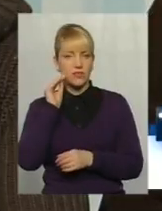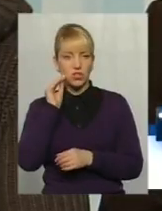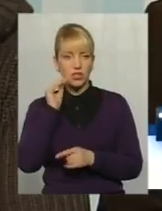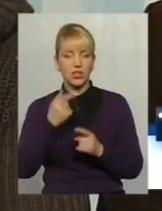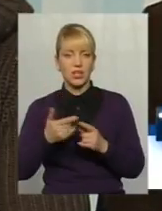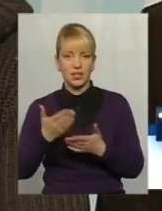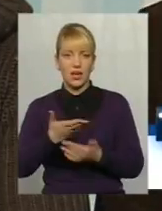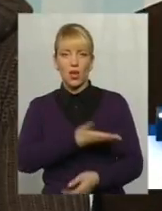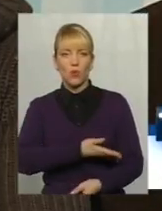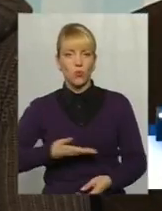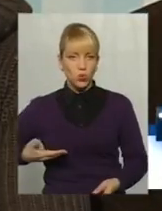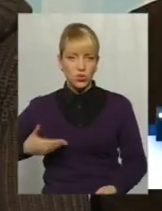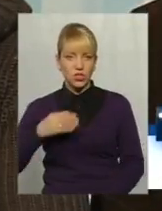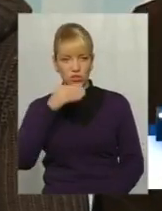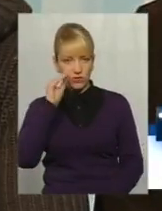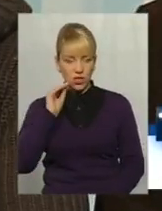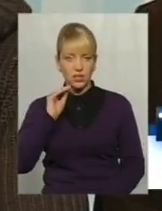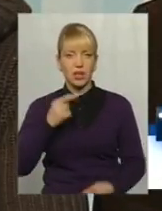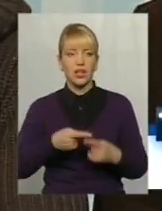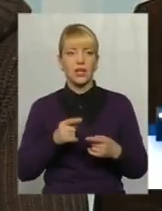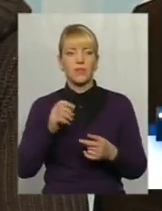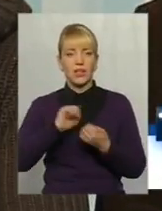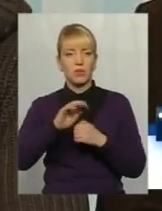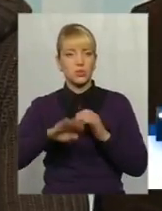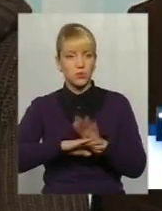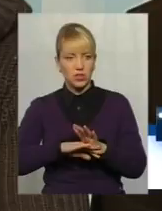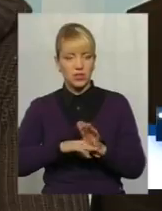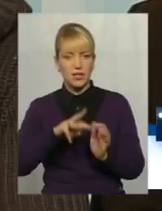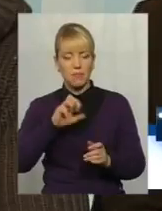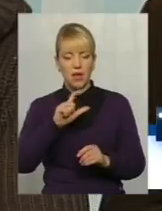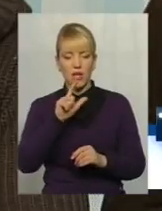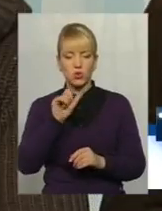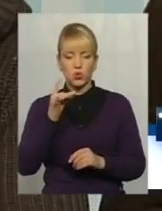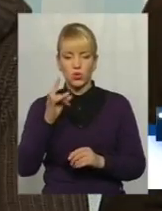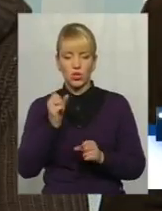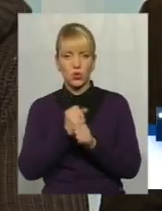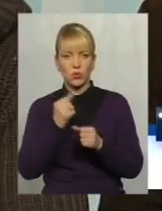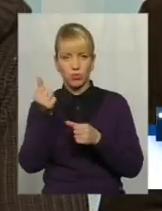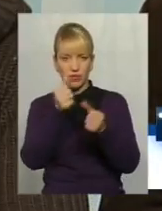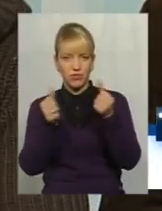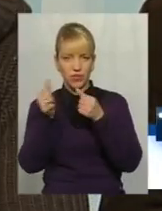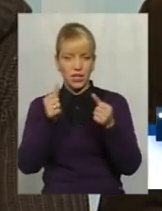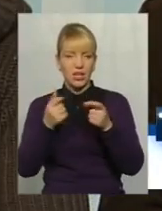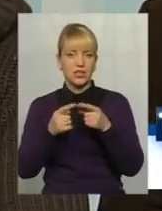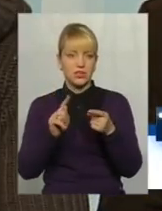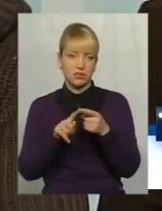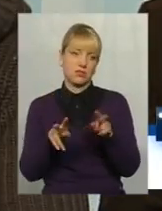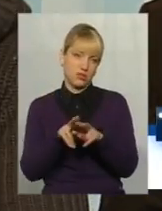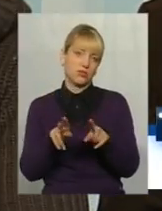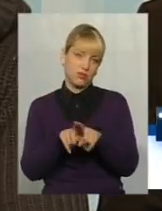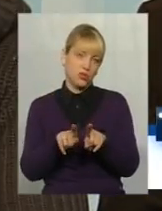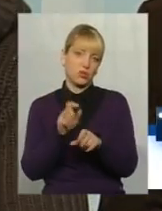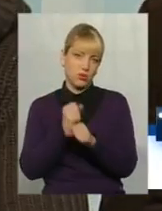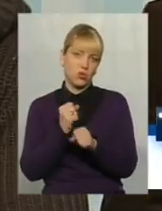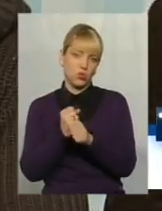Біл Шевченку в Кам'янці-Подільському, оригінальний витвір, це Богдан Мазур, здається, є автор, тому теж працюємо